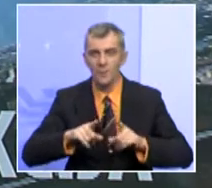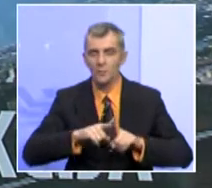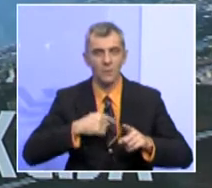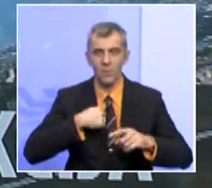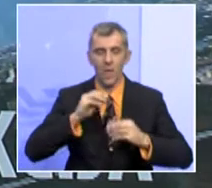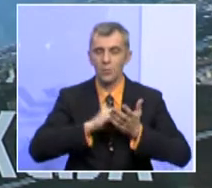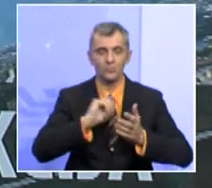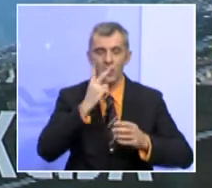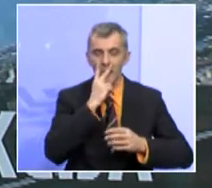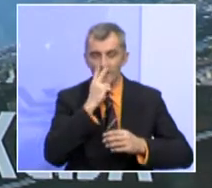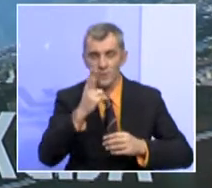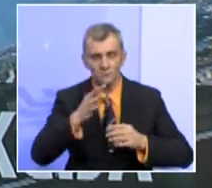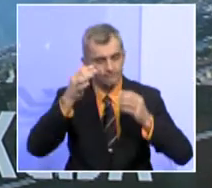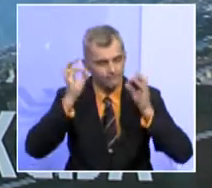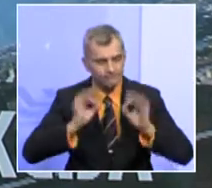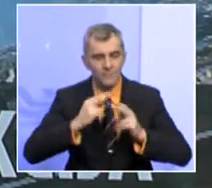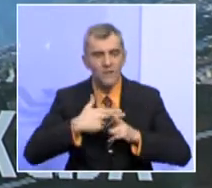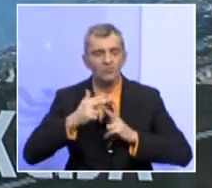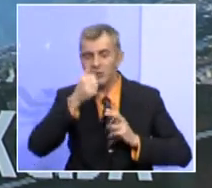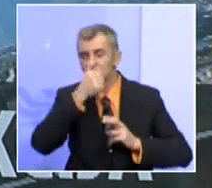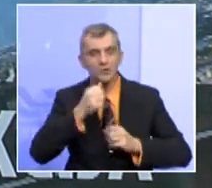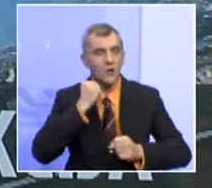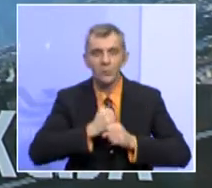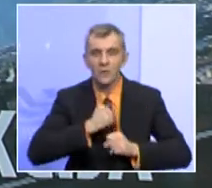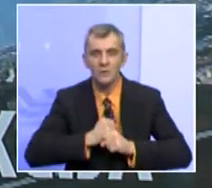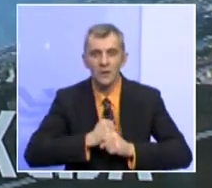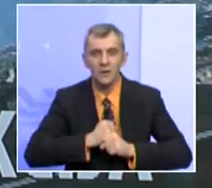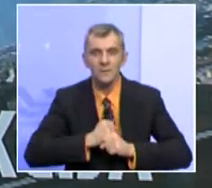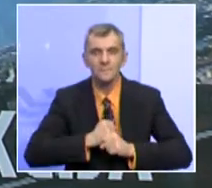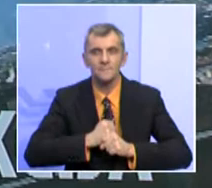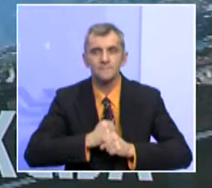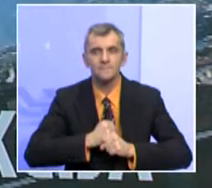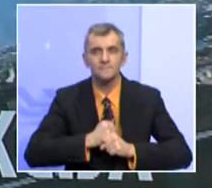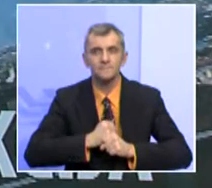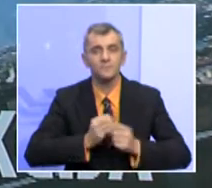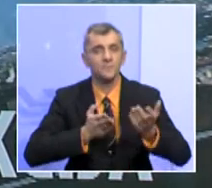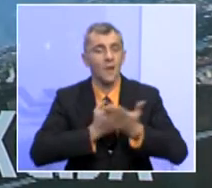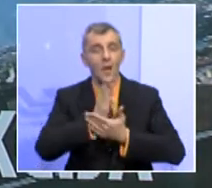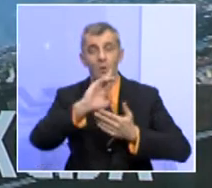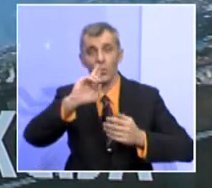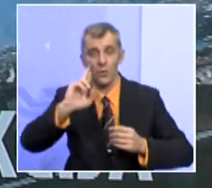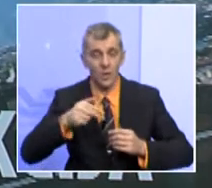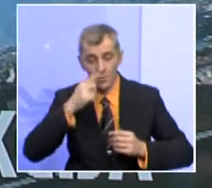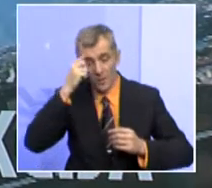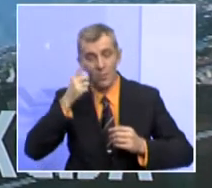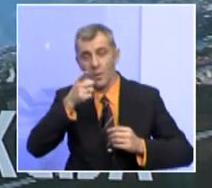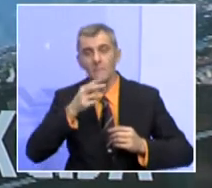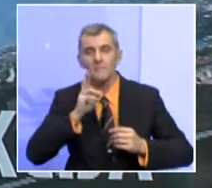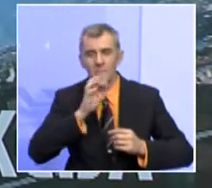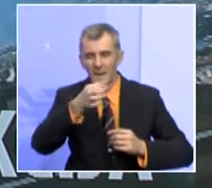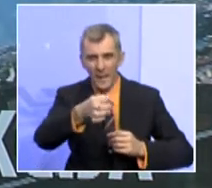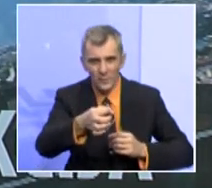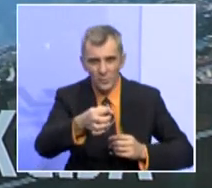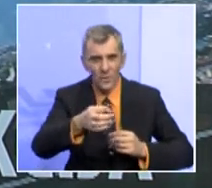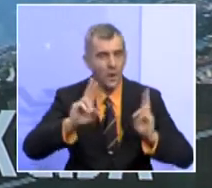ne vidim još uvijek adekvatno rješenje što uraditi ako imamo tezu ili stav da tako malobrojan kanton ili